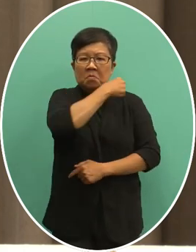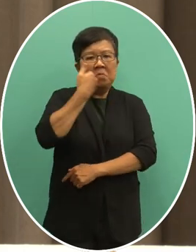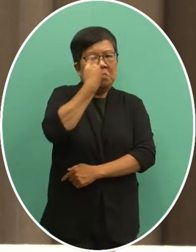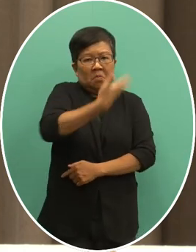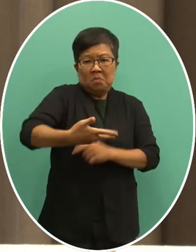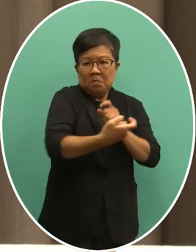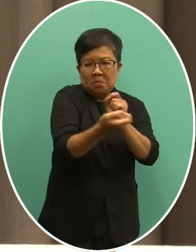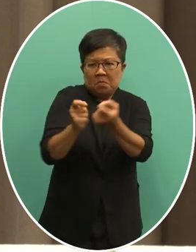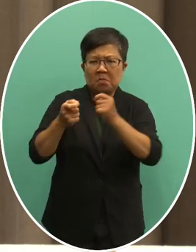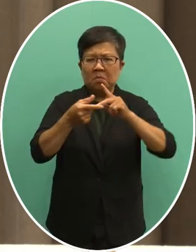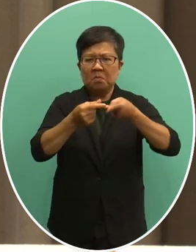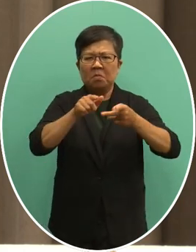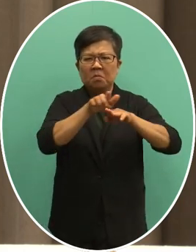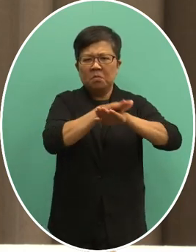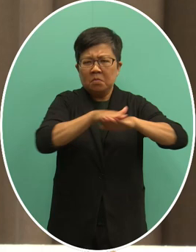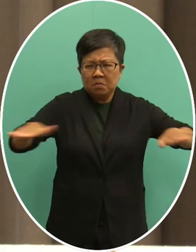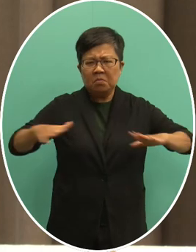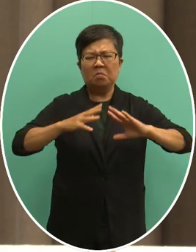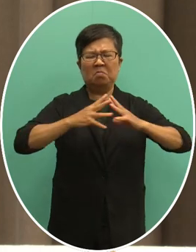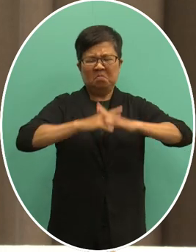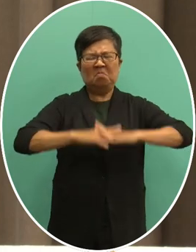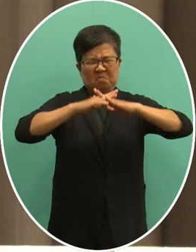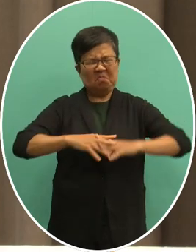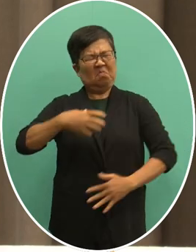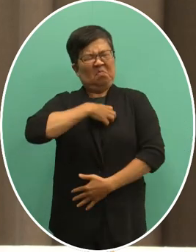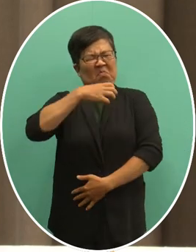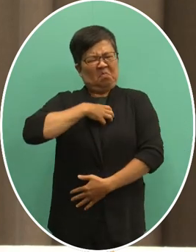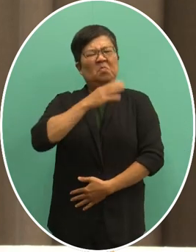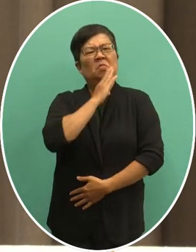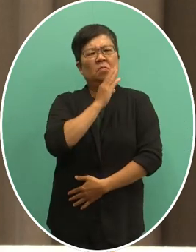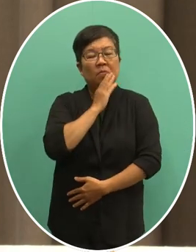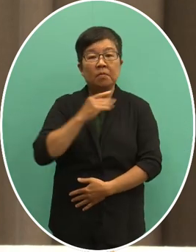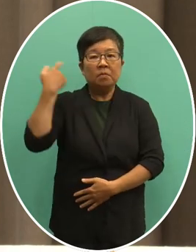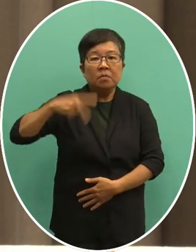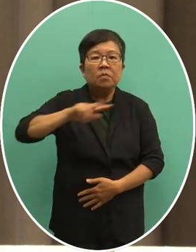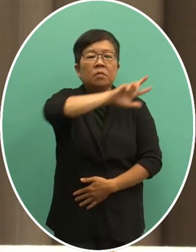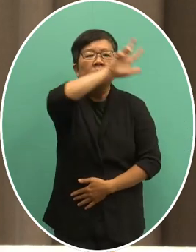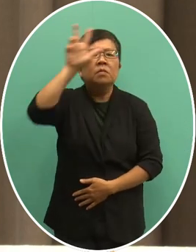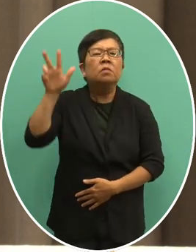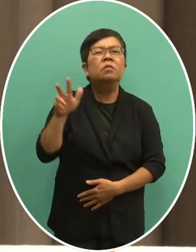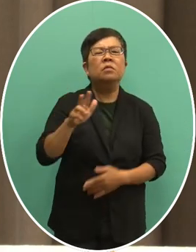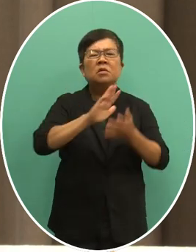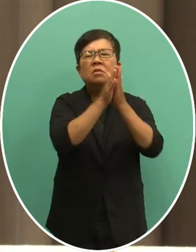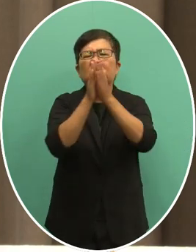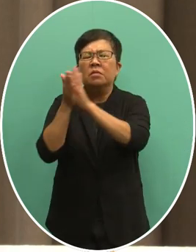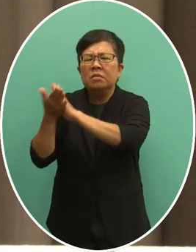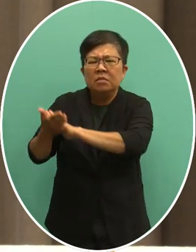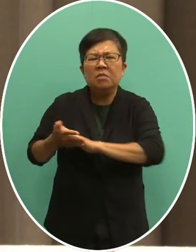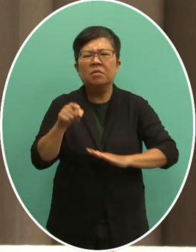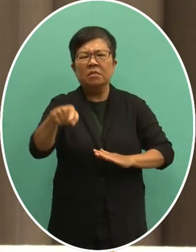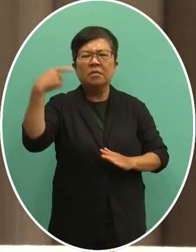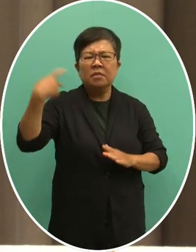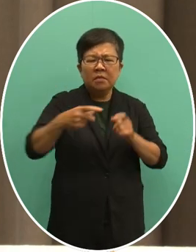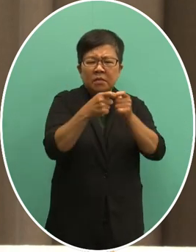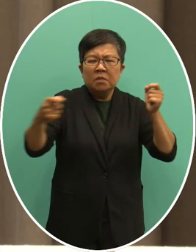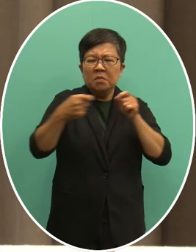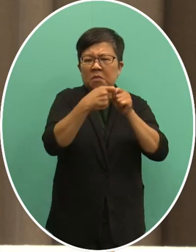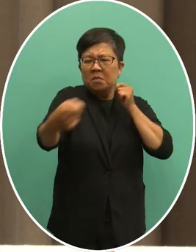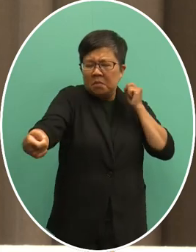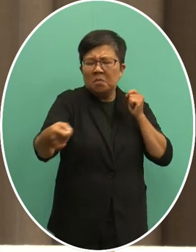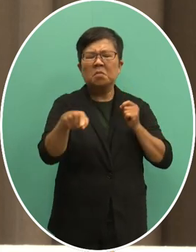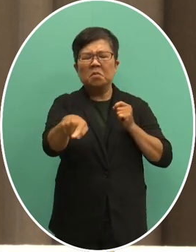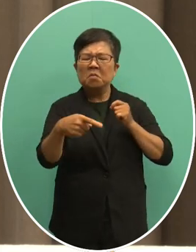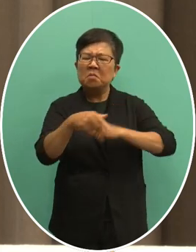域的和平稳定此外在气候变迁疫后复苏以及永续发展